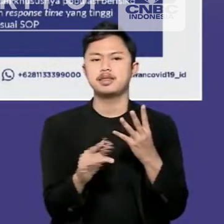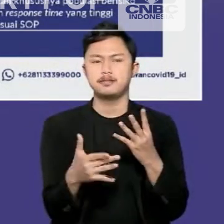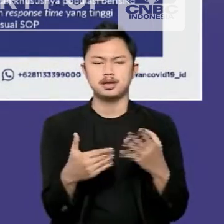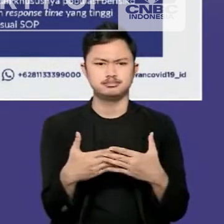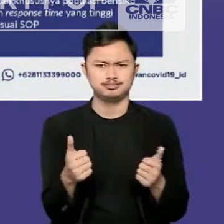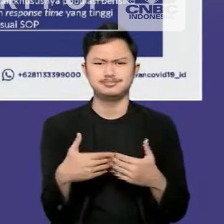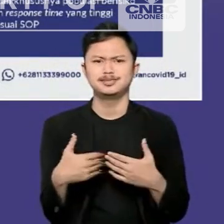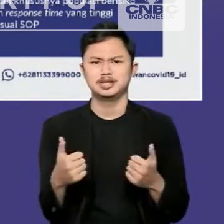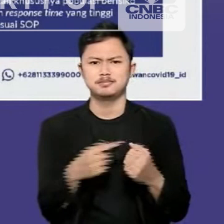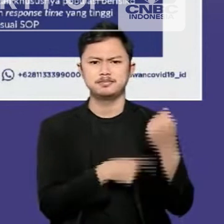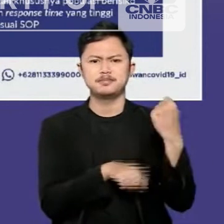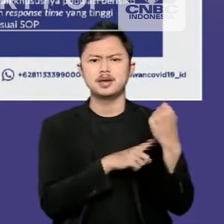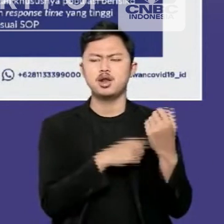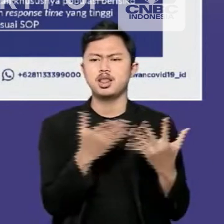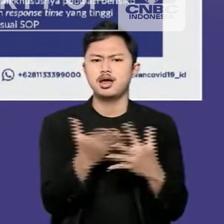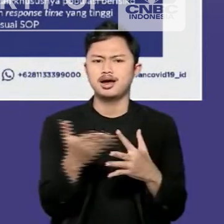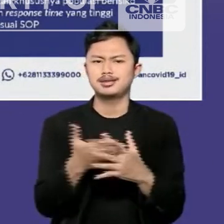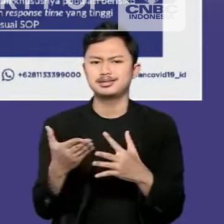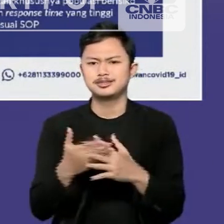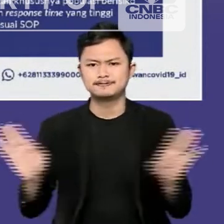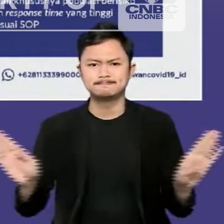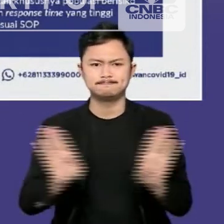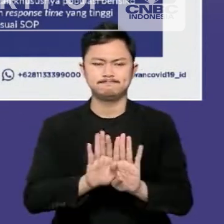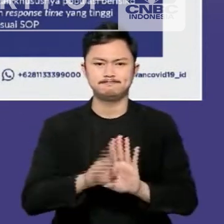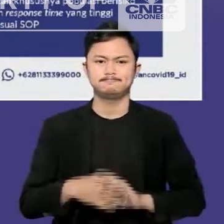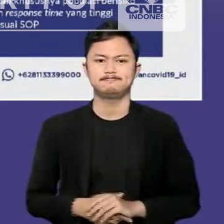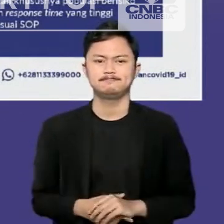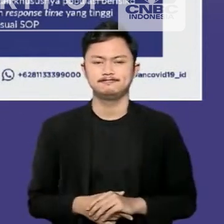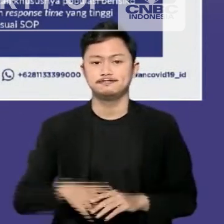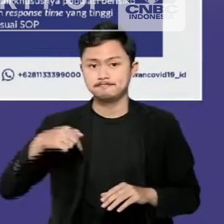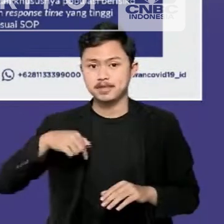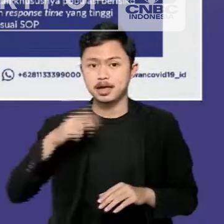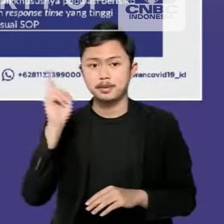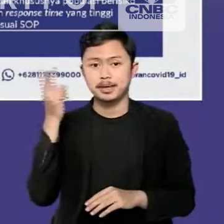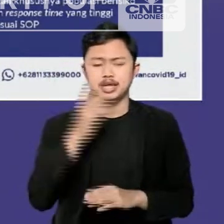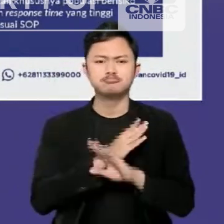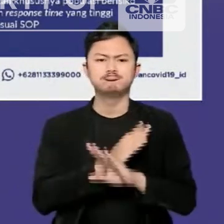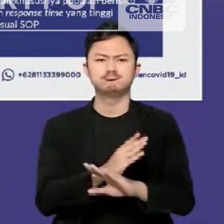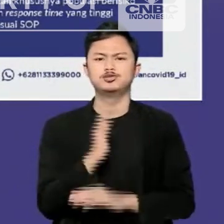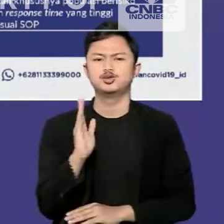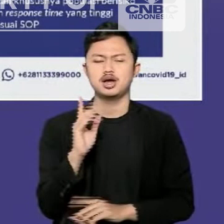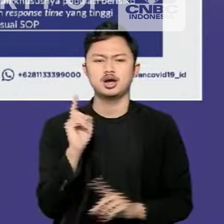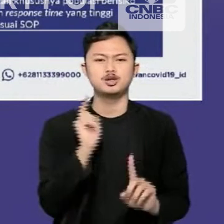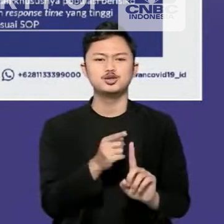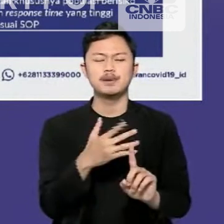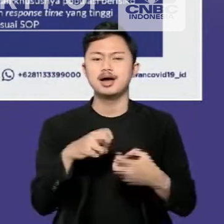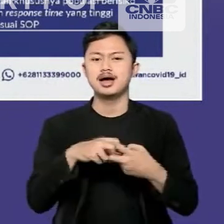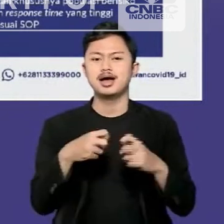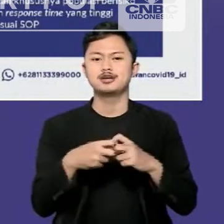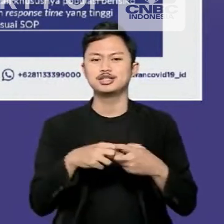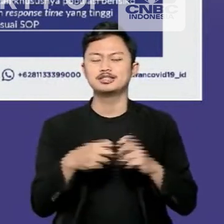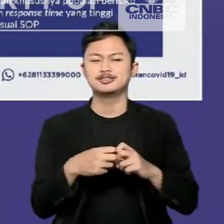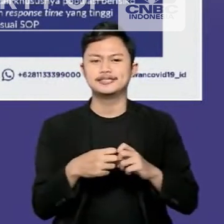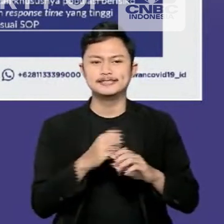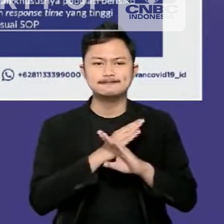mempersiapkan kapasitas pintu kedatangan. Sejauh ini, pemerintah telah berupaya mencegah agar kasus yang sudah